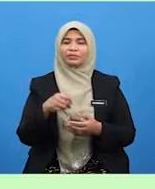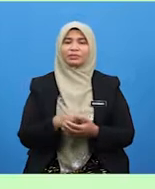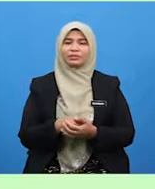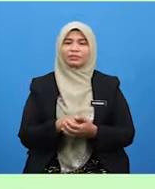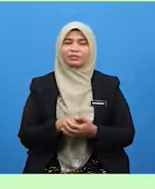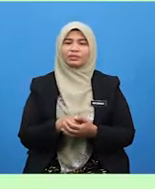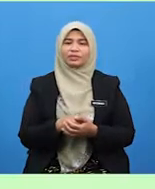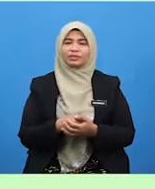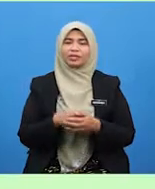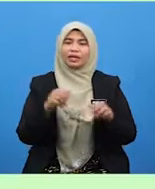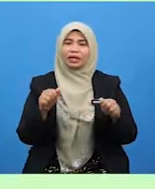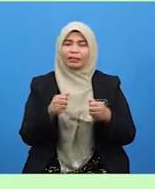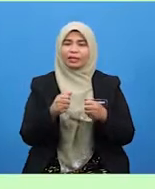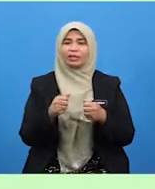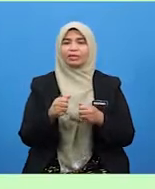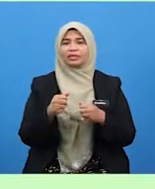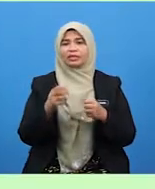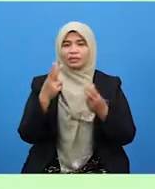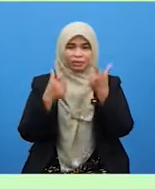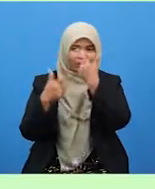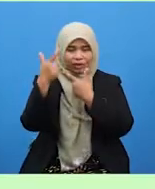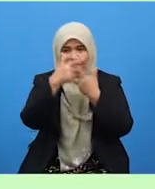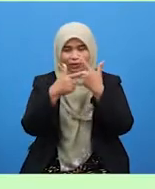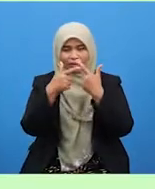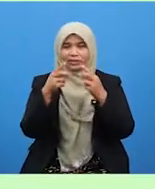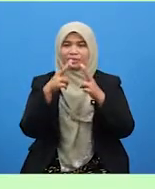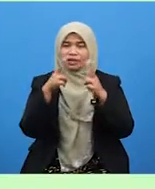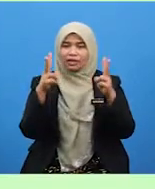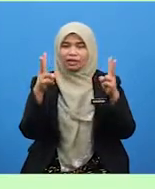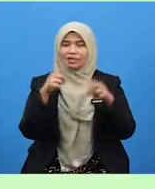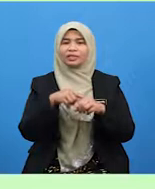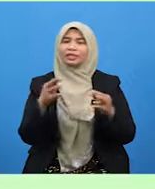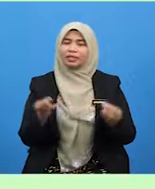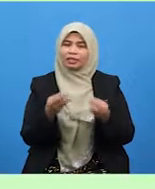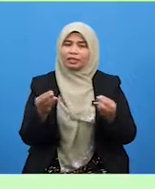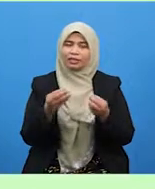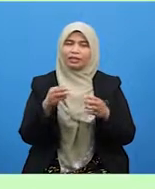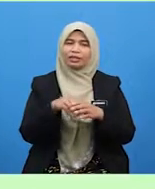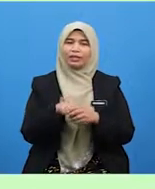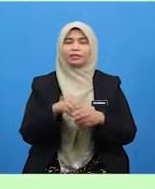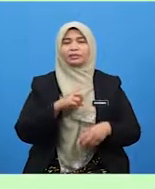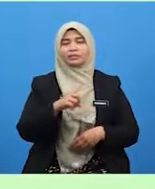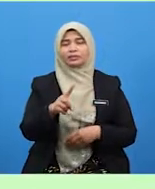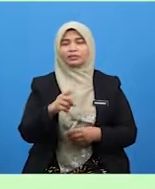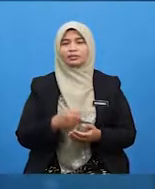Amalan ziarah menziarahi amat digalakkan di dalam Islam.